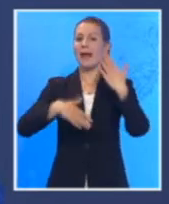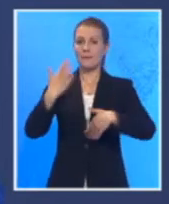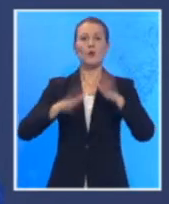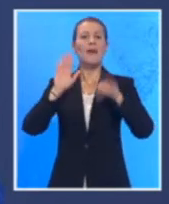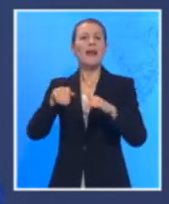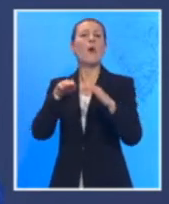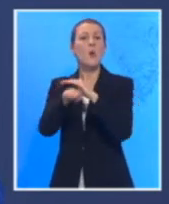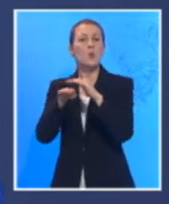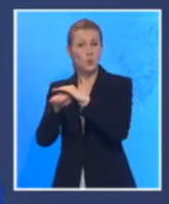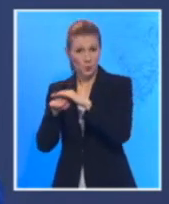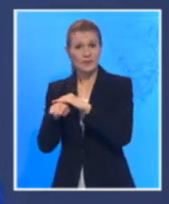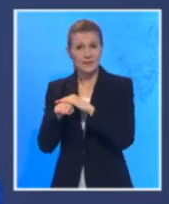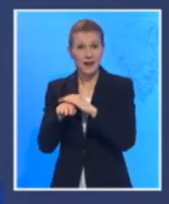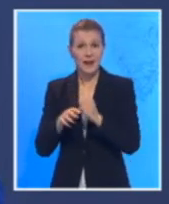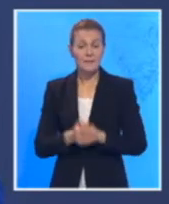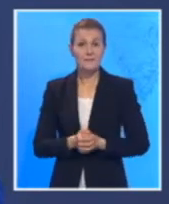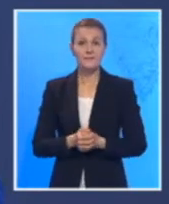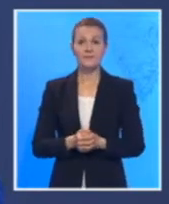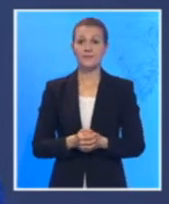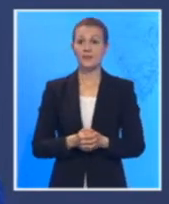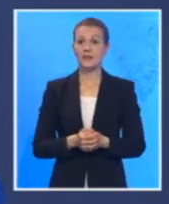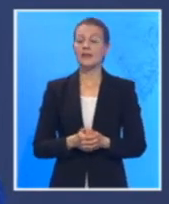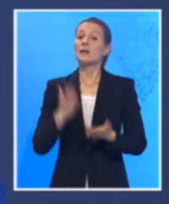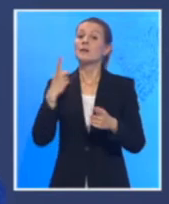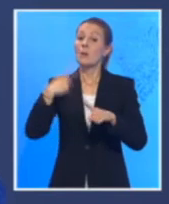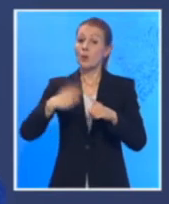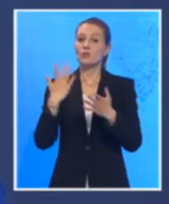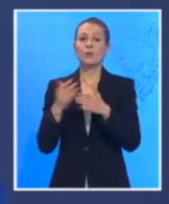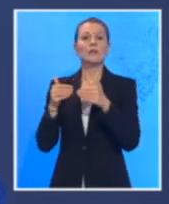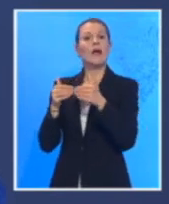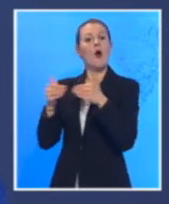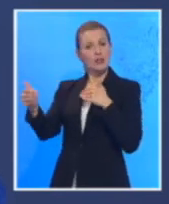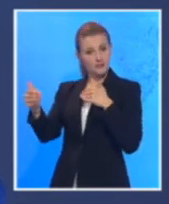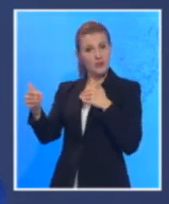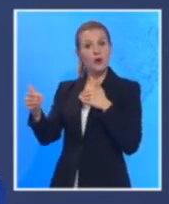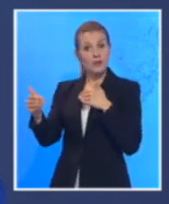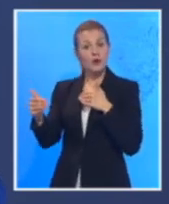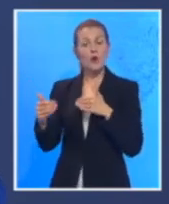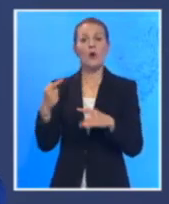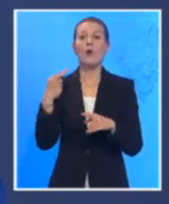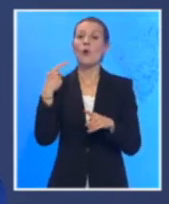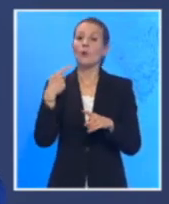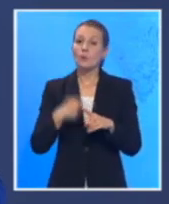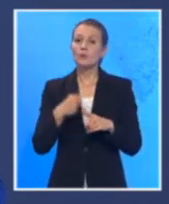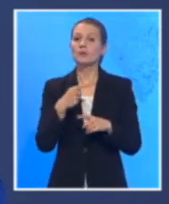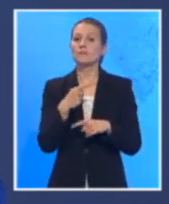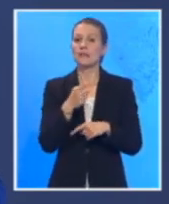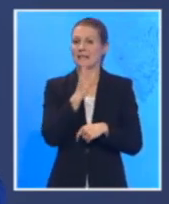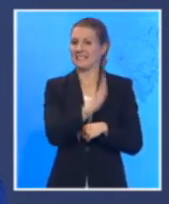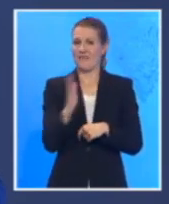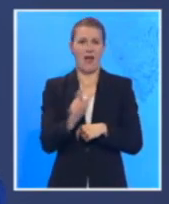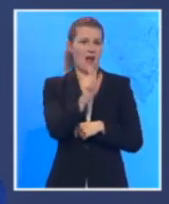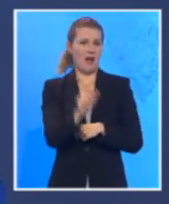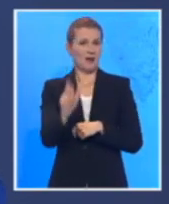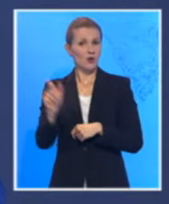zatvorenim prostorima, da se drži bezbedna distanca i da svako od nas,